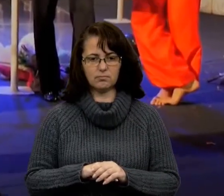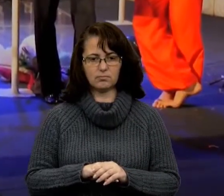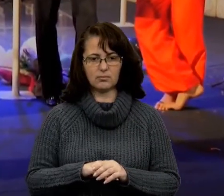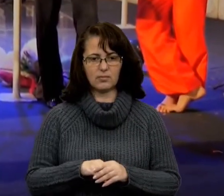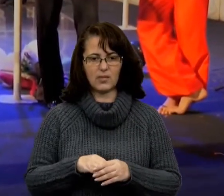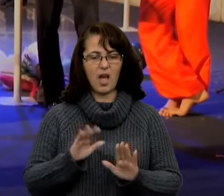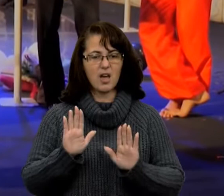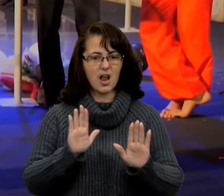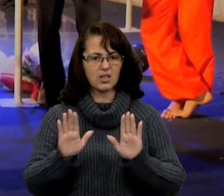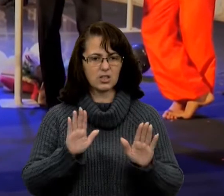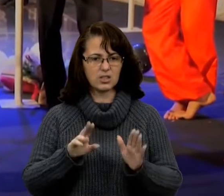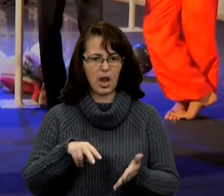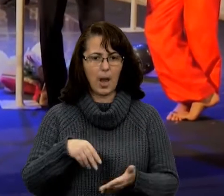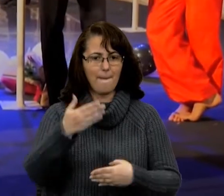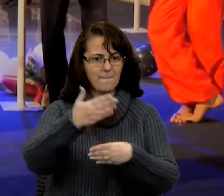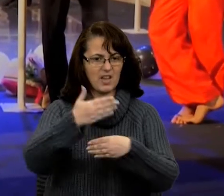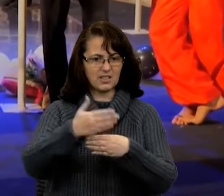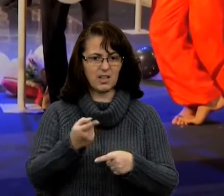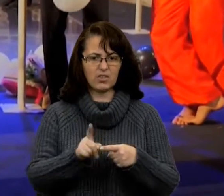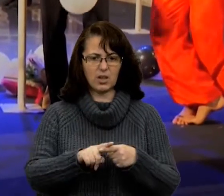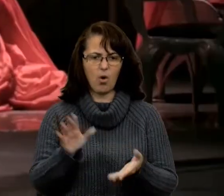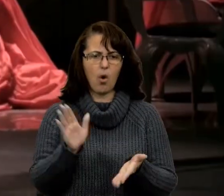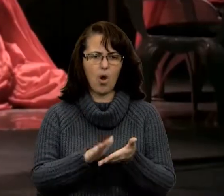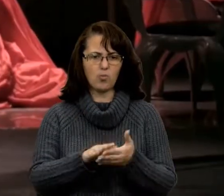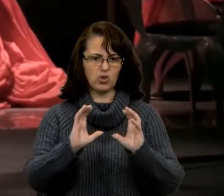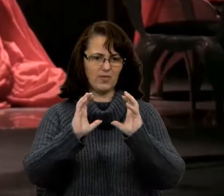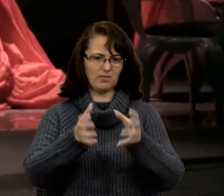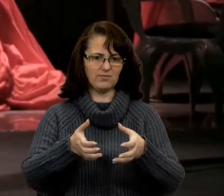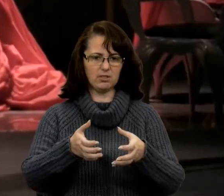Режисер, постановка м'якого аплодував увесь світ.